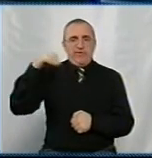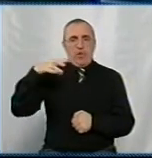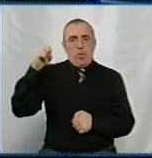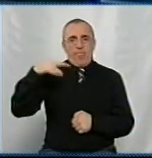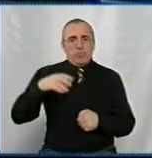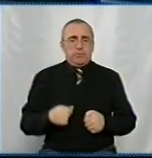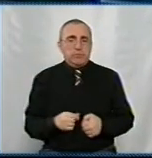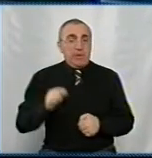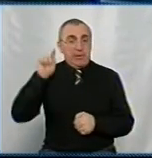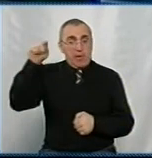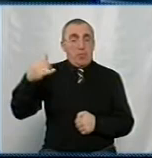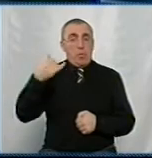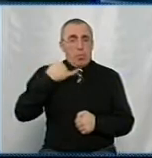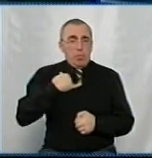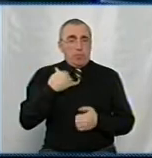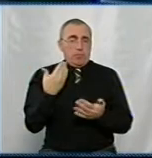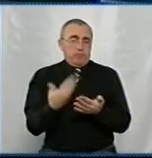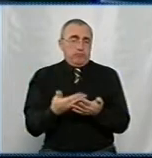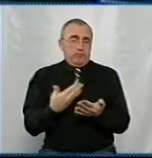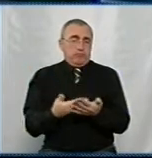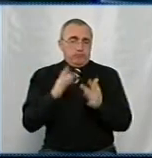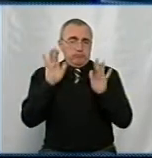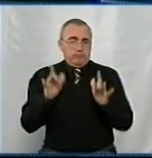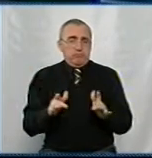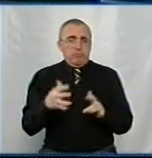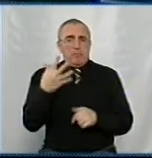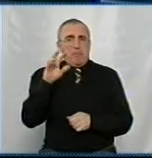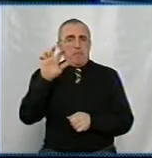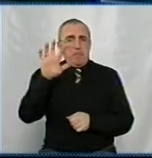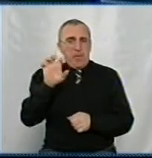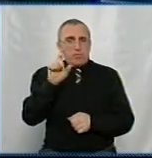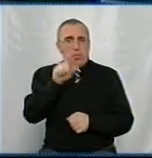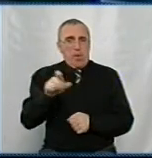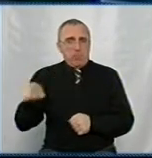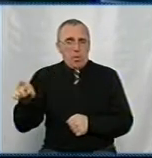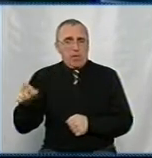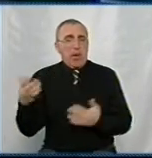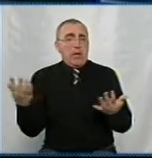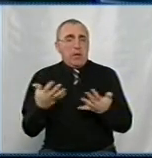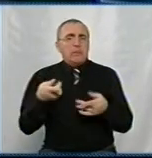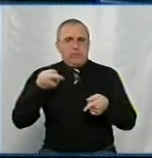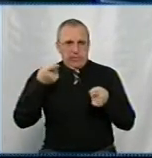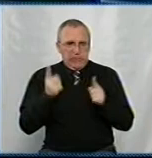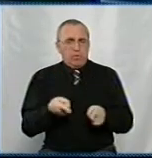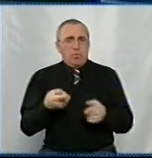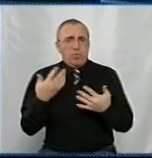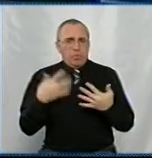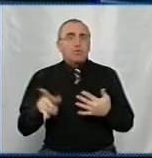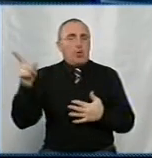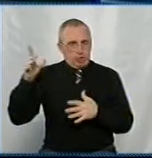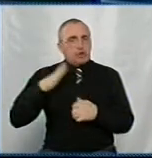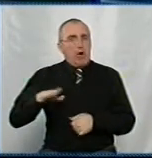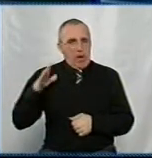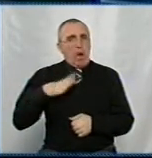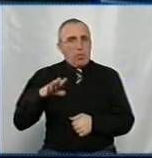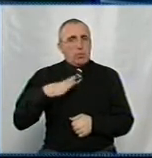Світловодськ. Там у нас нараховується близько 500 абонентів, які дійсно вже нас чекають.